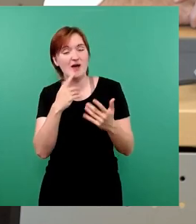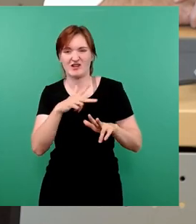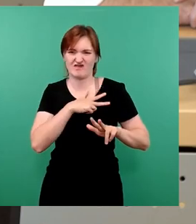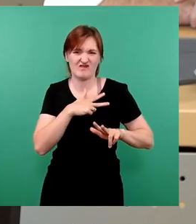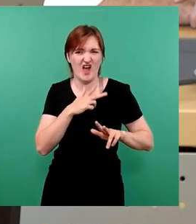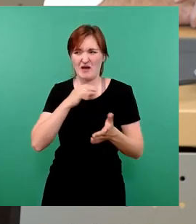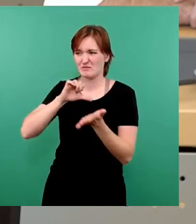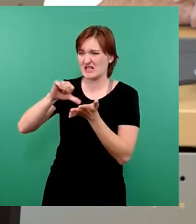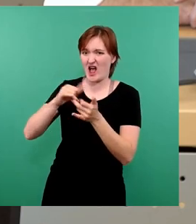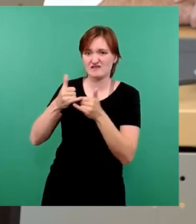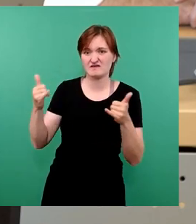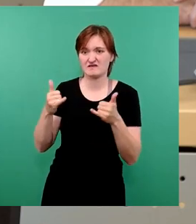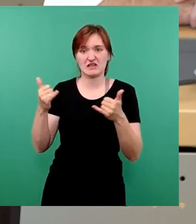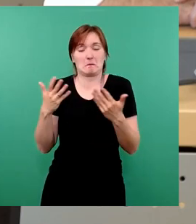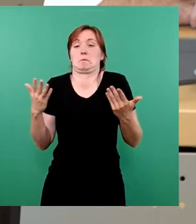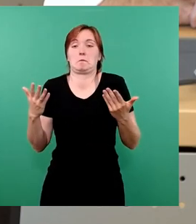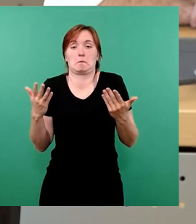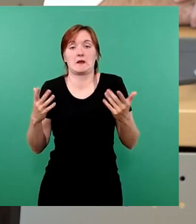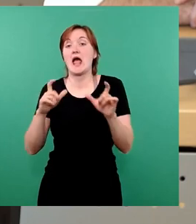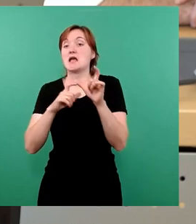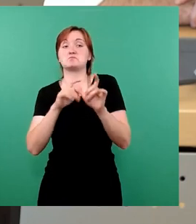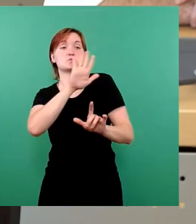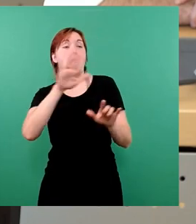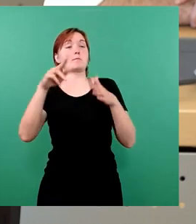bezahlt wird, ist halt SPD-Politik.